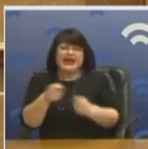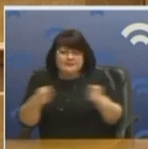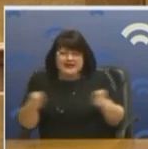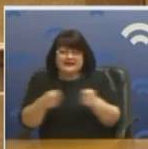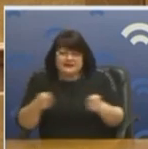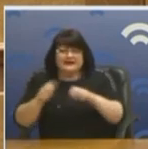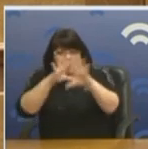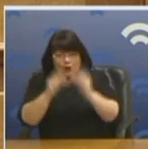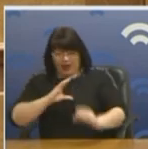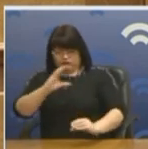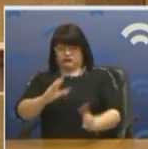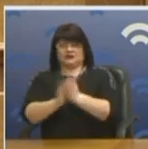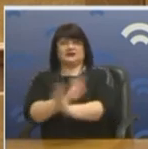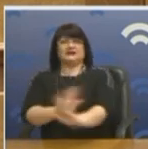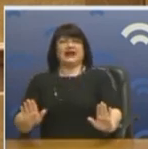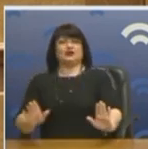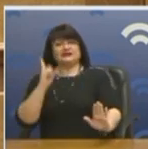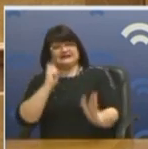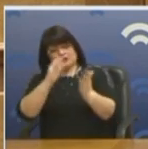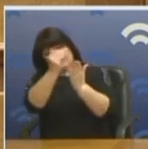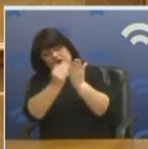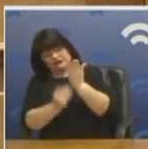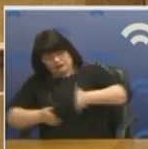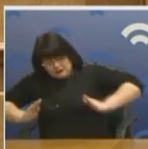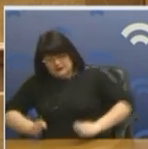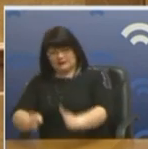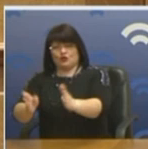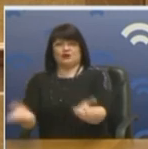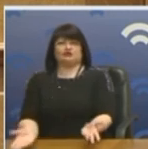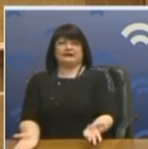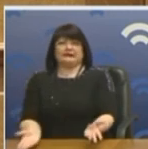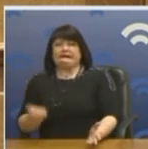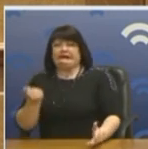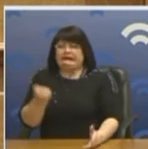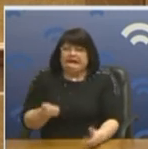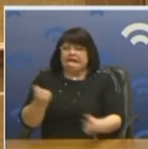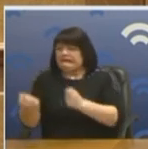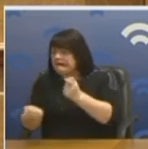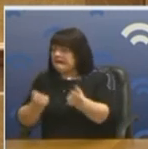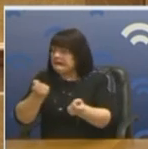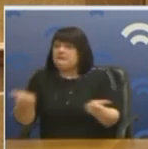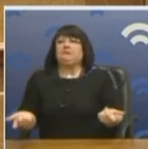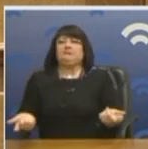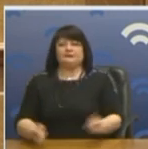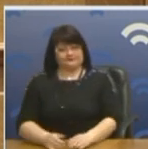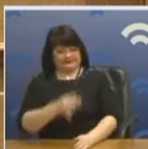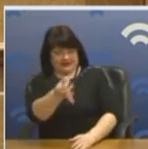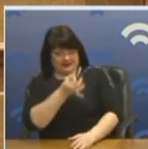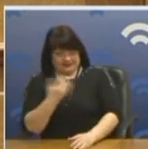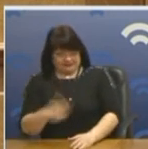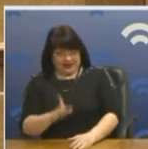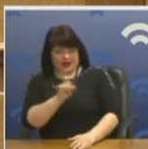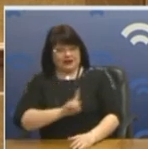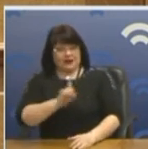όλα μαζί για να τελειώσει ιστορία. Να σας αποδείξω. Κάτι πολύ απλό. Είπατε κύριε Πρωθυπουργέ, και